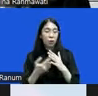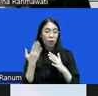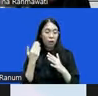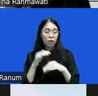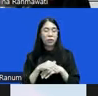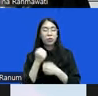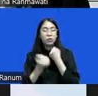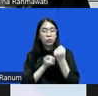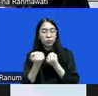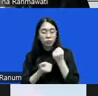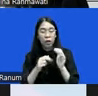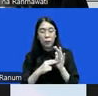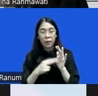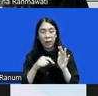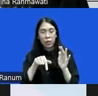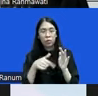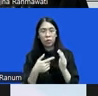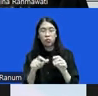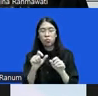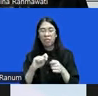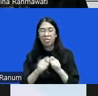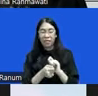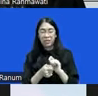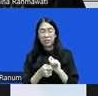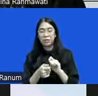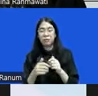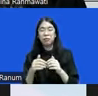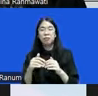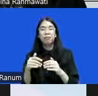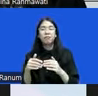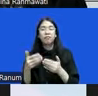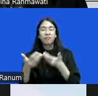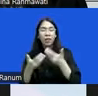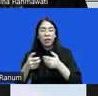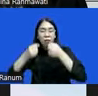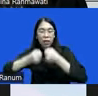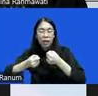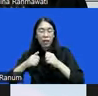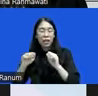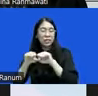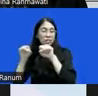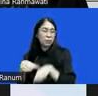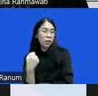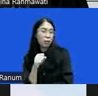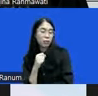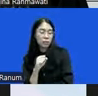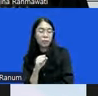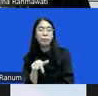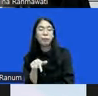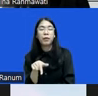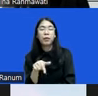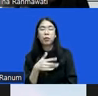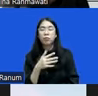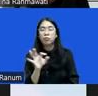-upaya penilaian ini tuh nggak bisa diuji di peradilan pidana secara sistem dia nggak ada orang